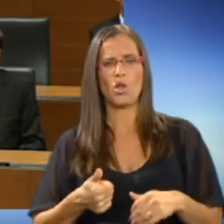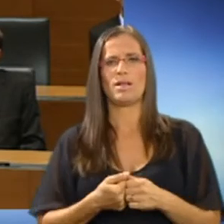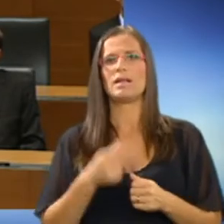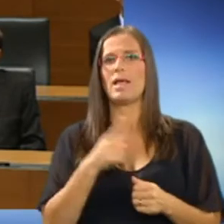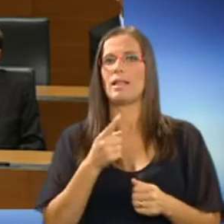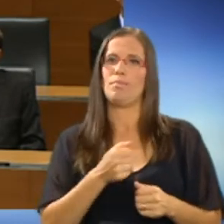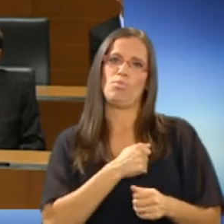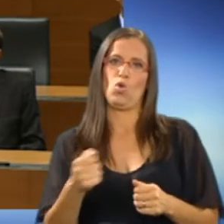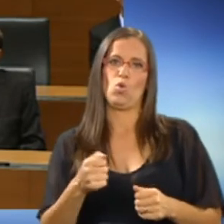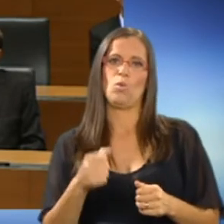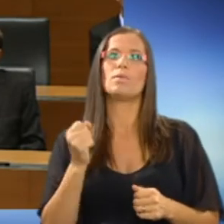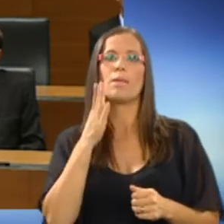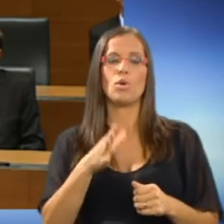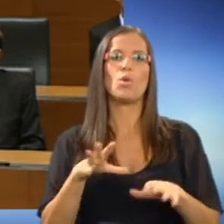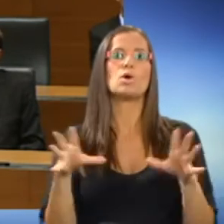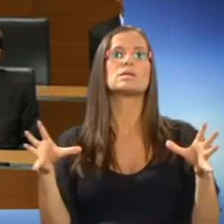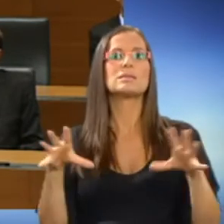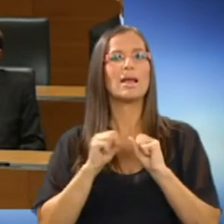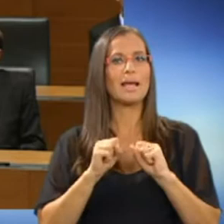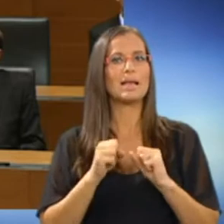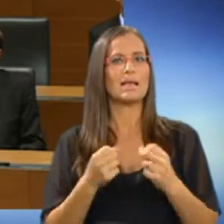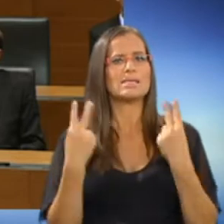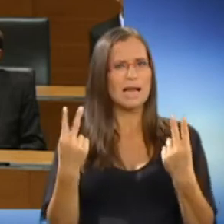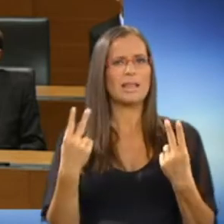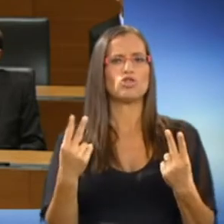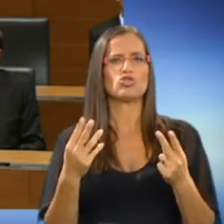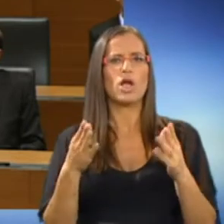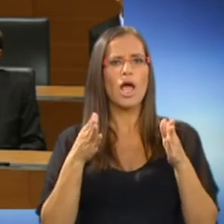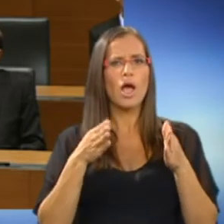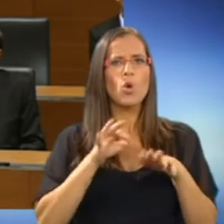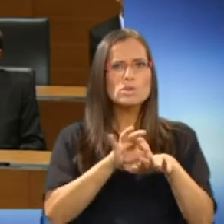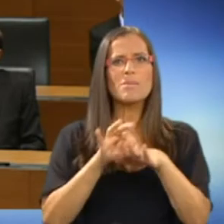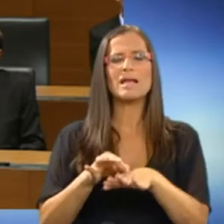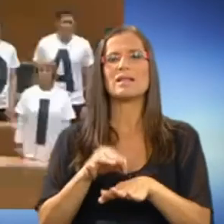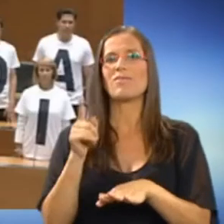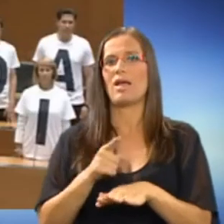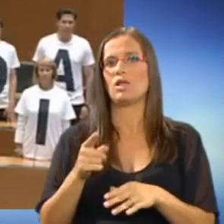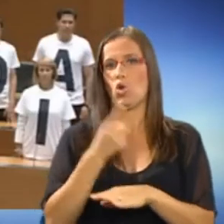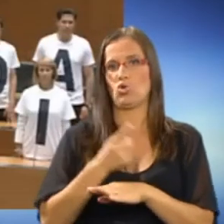in pogum, da bomo sprejeli strateške, usmeritve in odločitve.